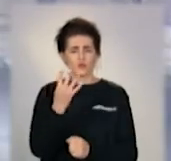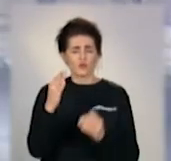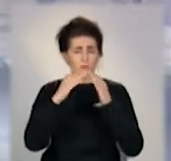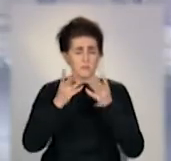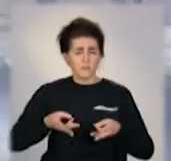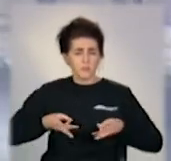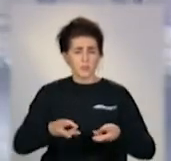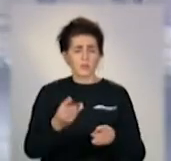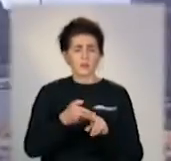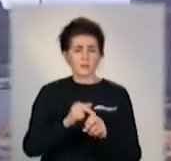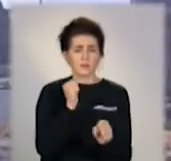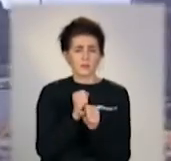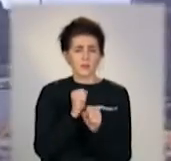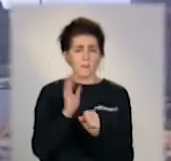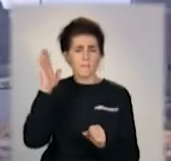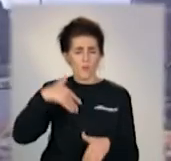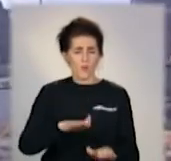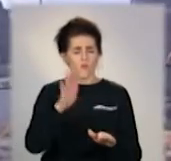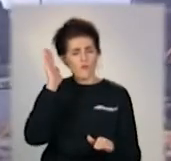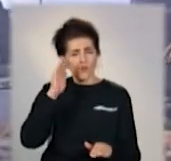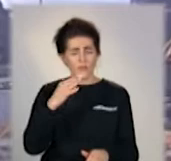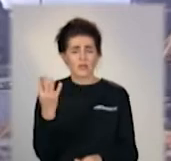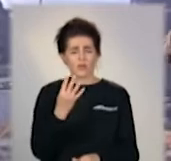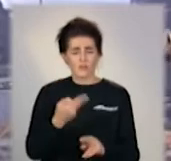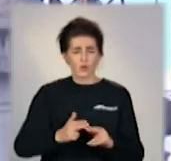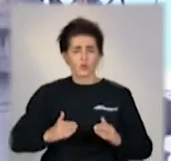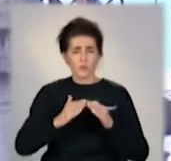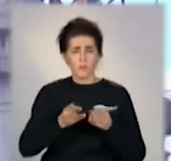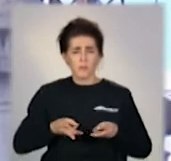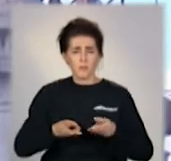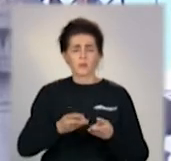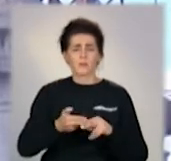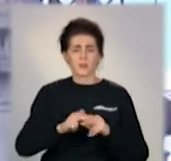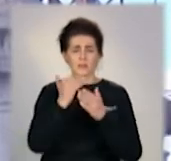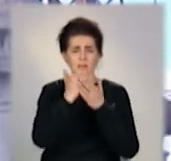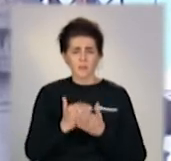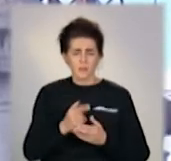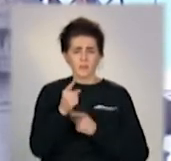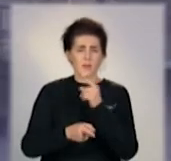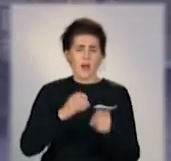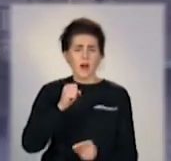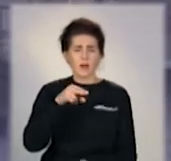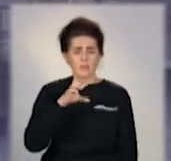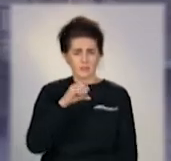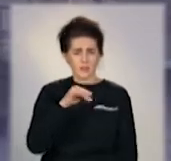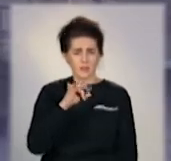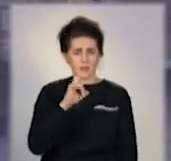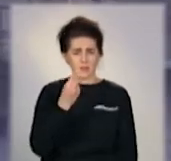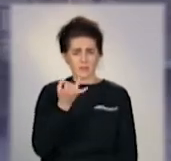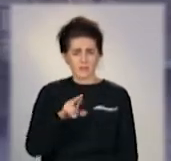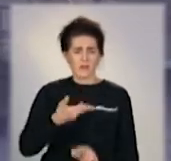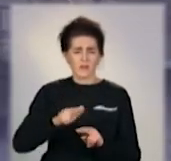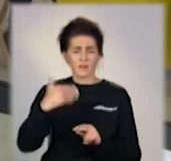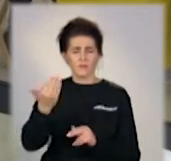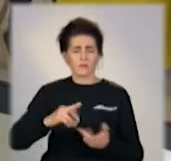знизили забір морської води. У четвертій доменій печі відремонтували систему аспірації ливарного двору із заміною електрофільтру на